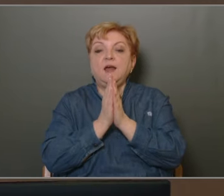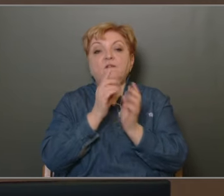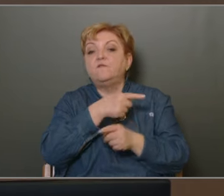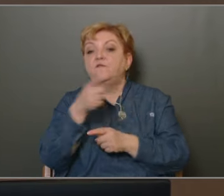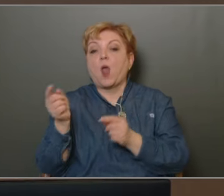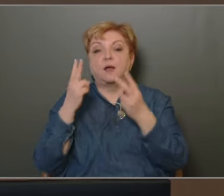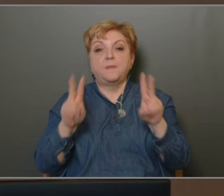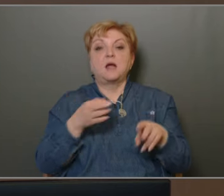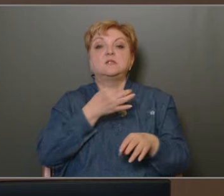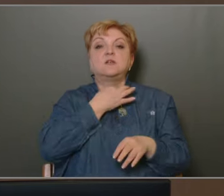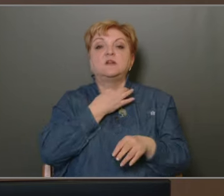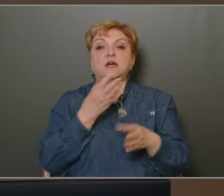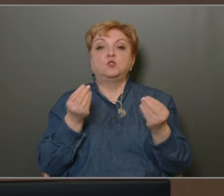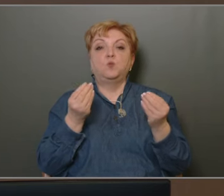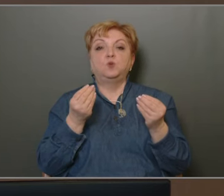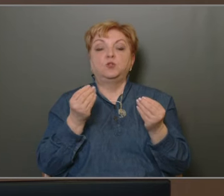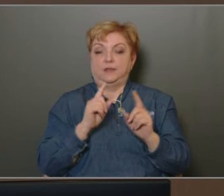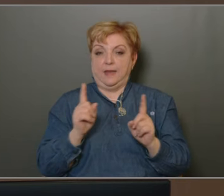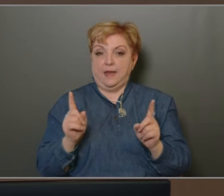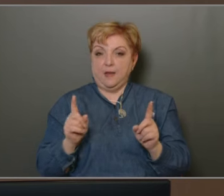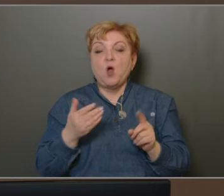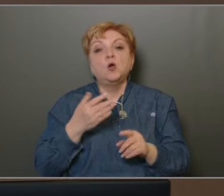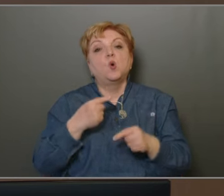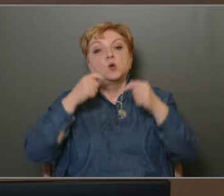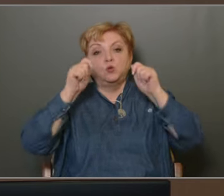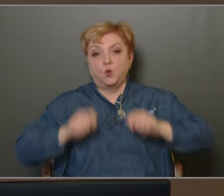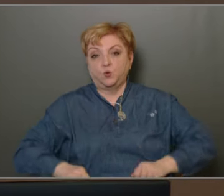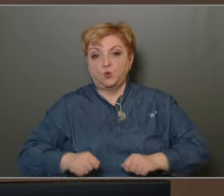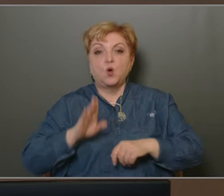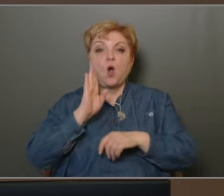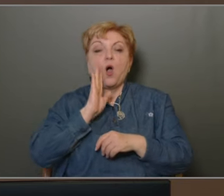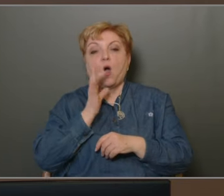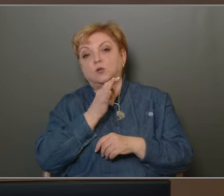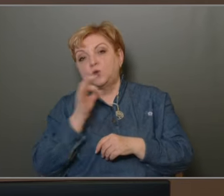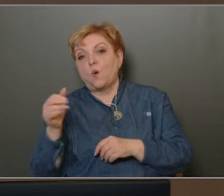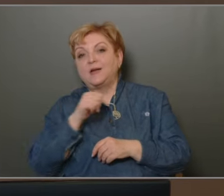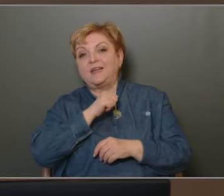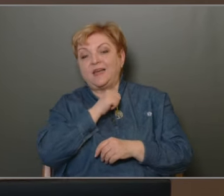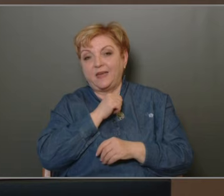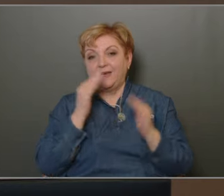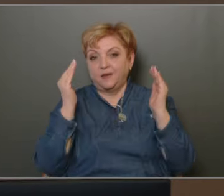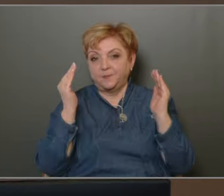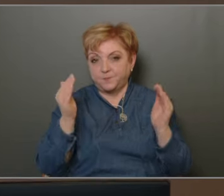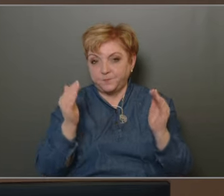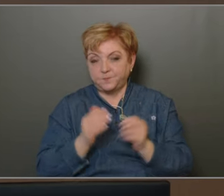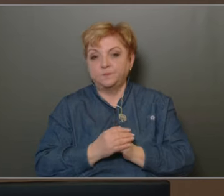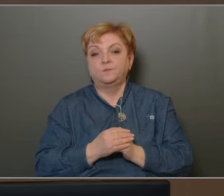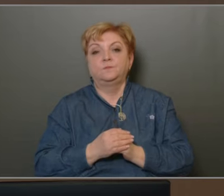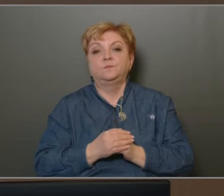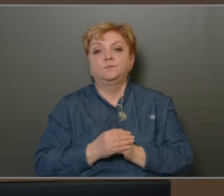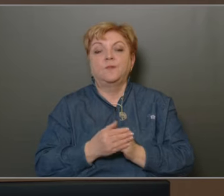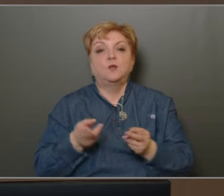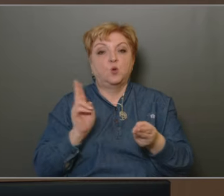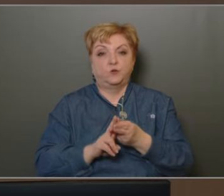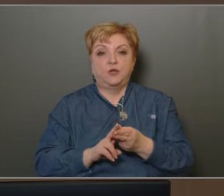szavazási módot? Nem. Akkor döntünk először az A-tól G határozati javaslatig